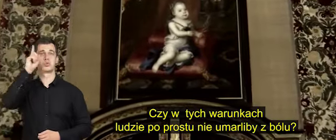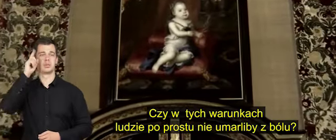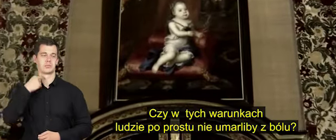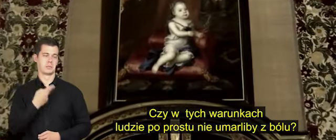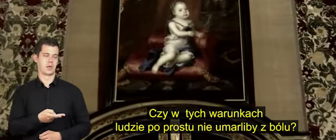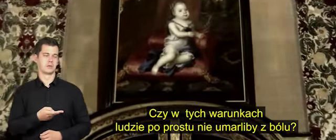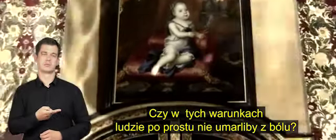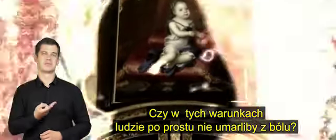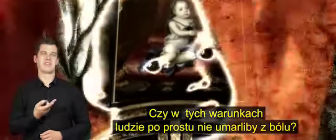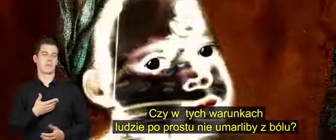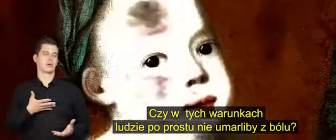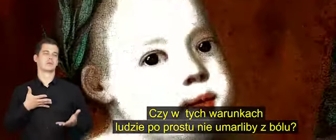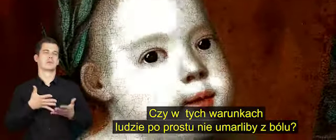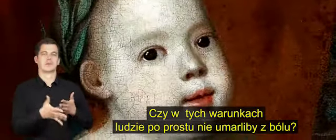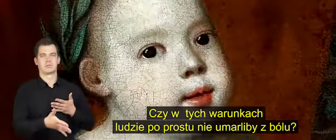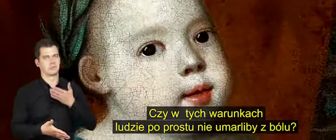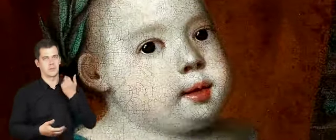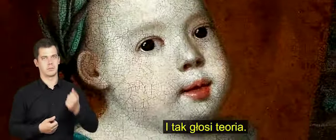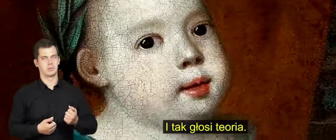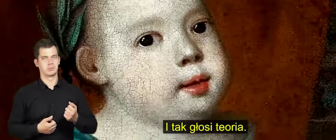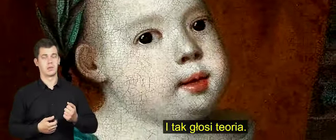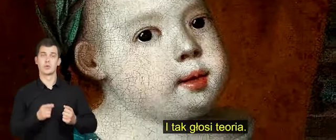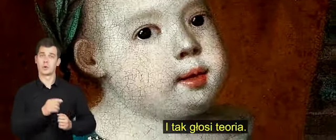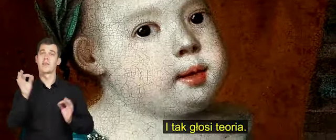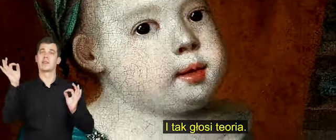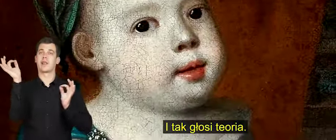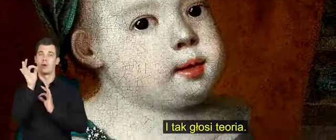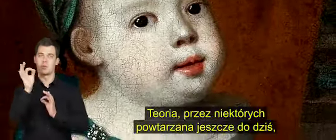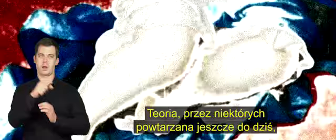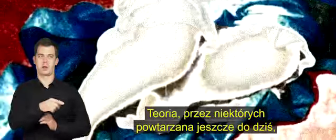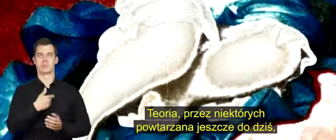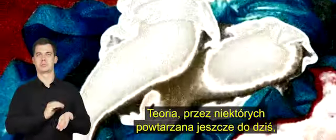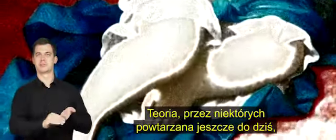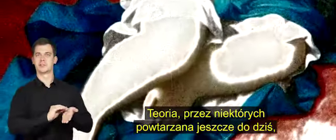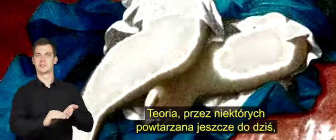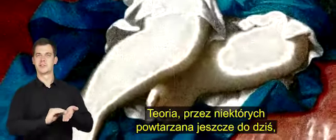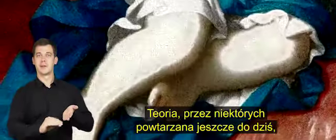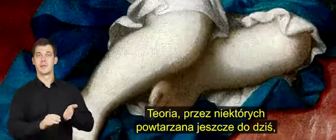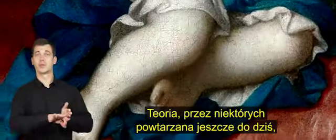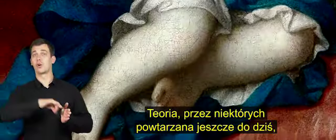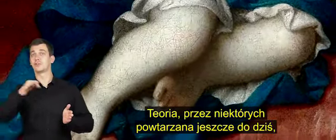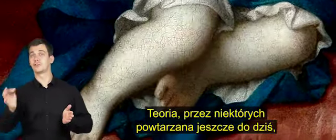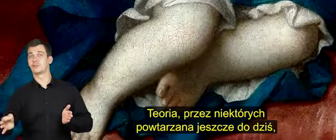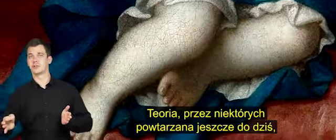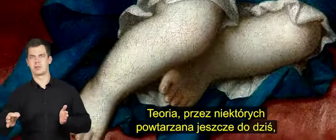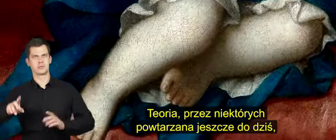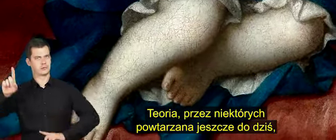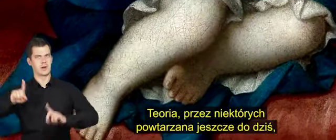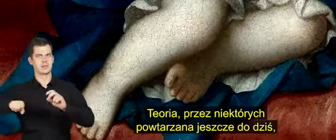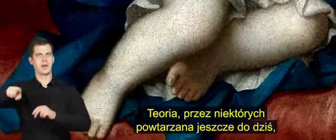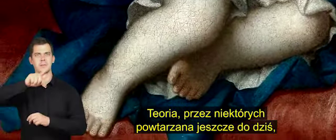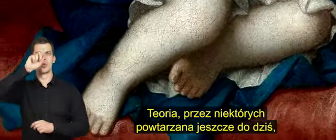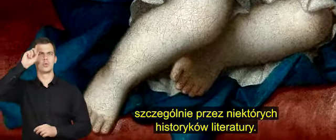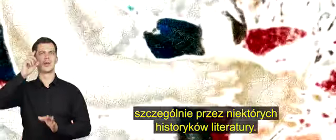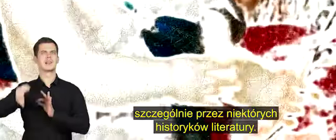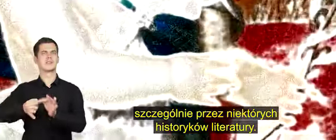umarli bez bólu? I tak głosi teoria. Teoria do dzisiaj jeszcze przez